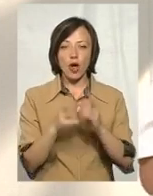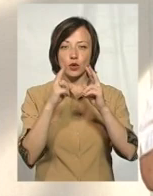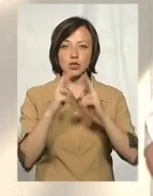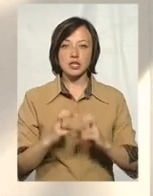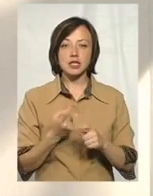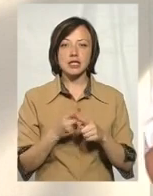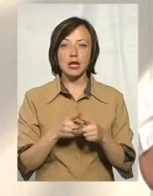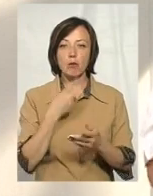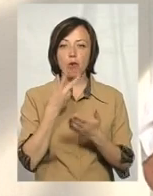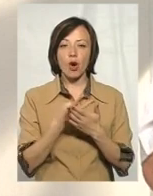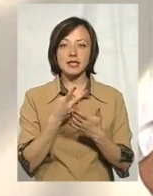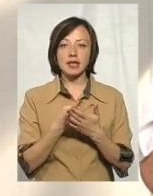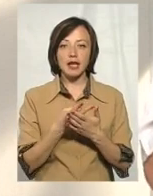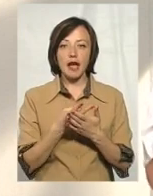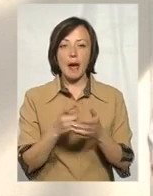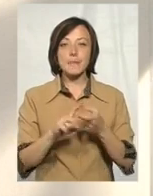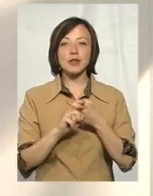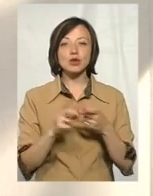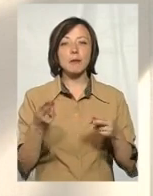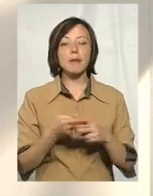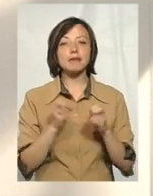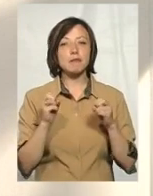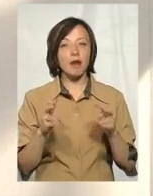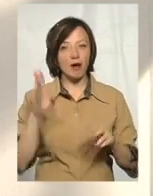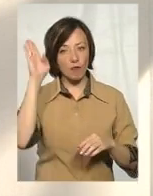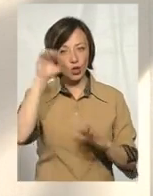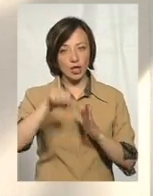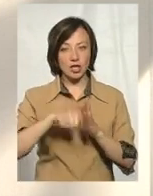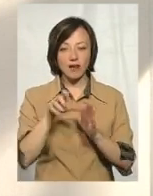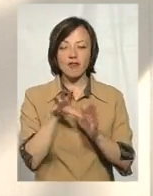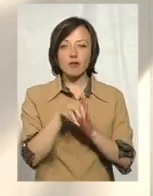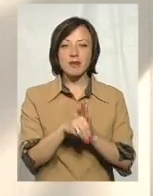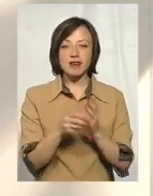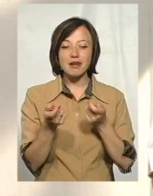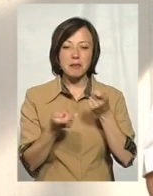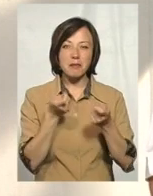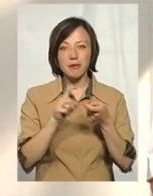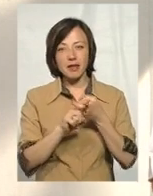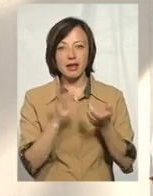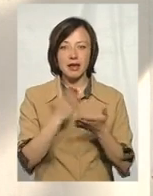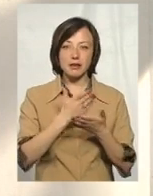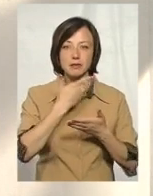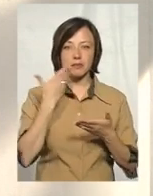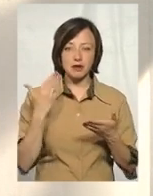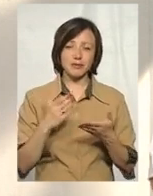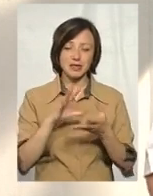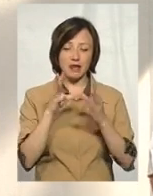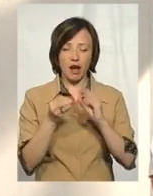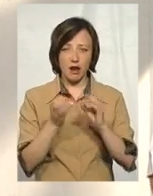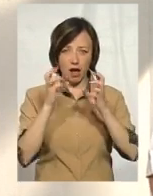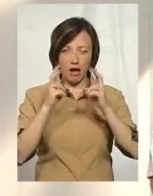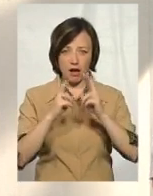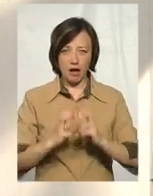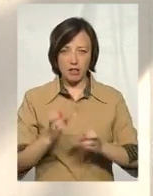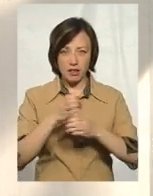показники епідеміологічної безпеки води краничної, тобто вміст мікроорганізмів. Це загальні коліформи ми робимо і